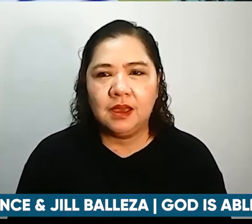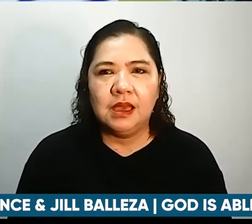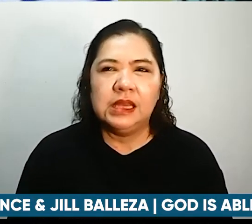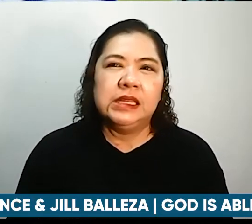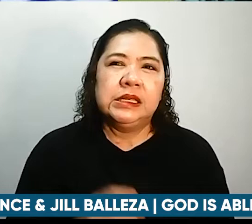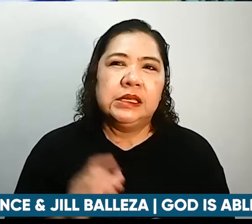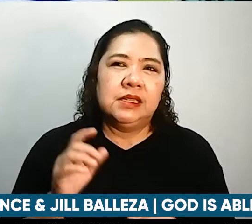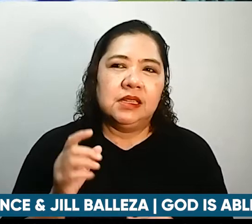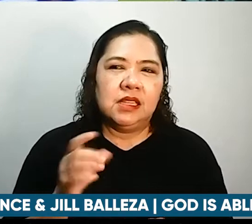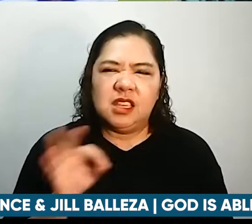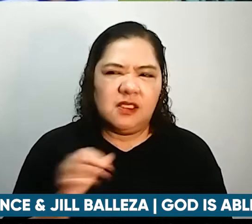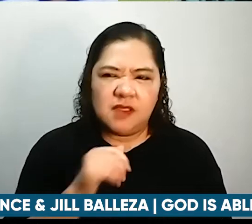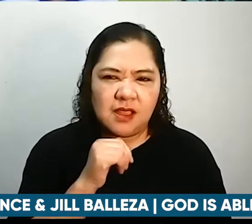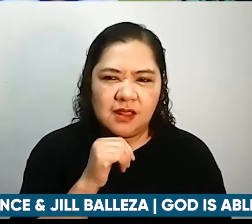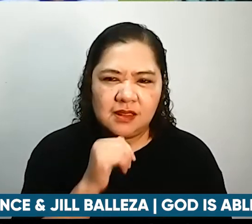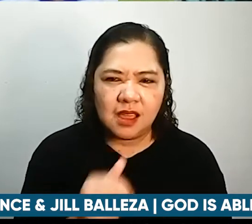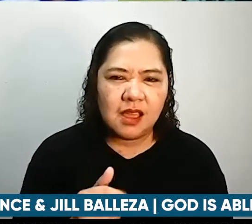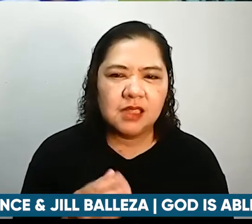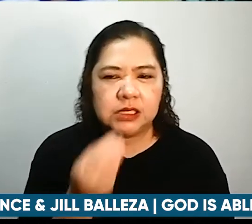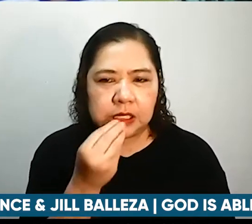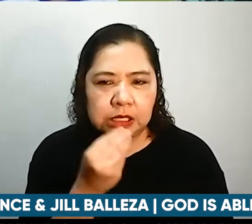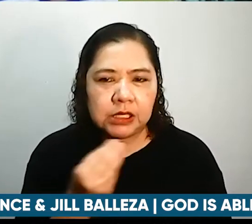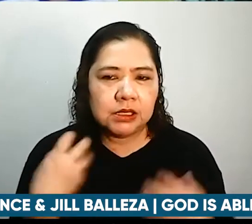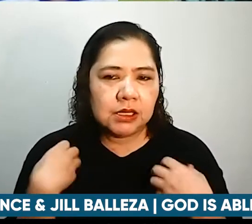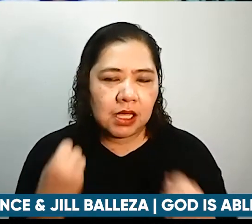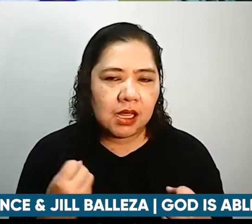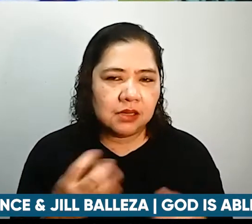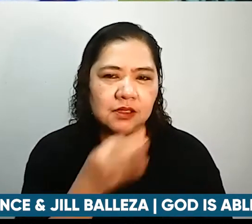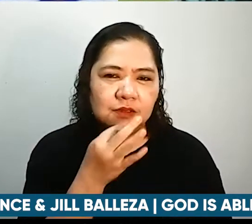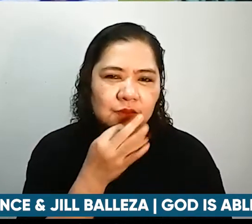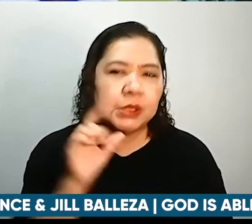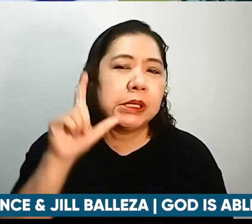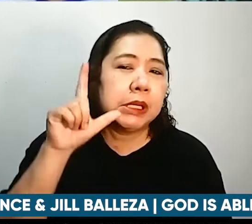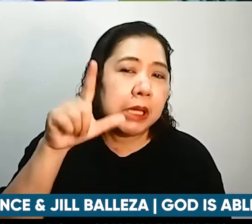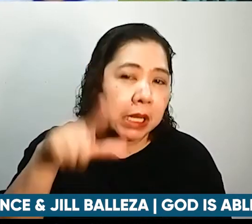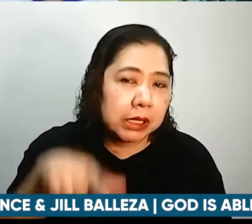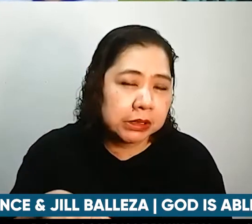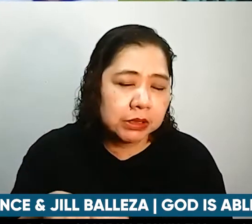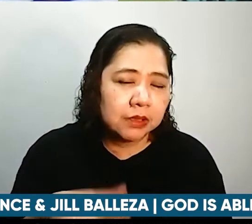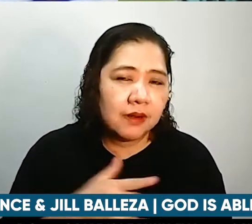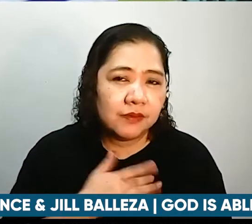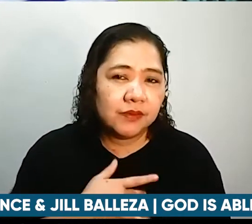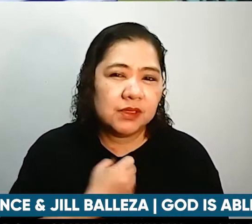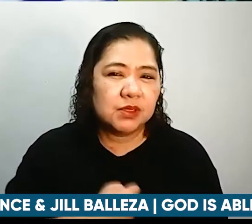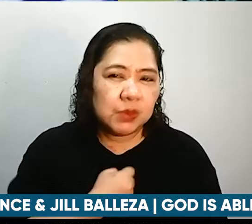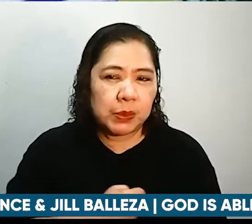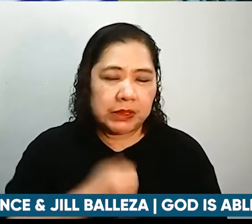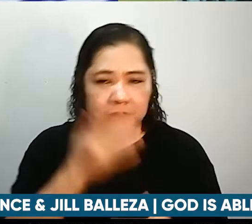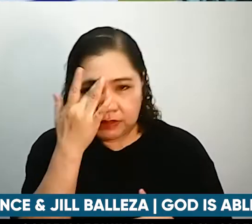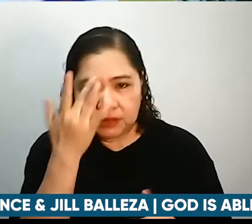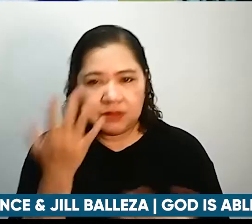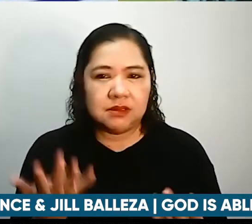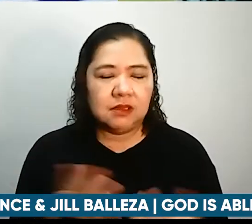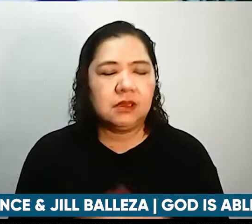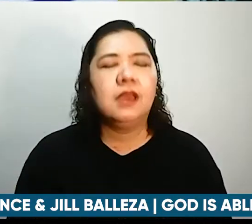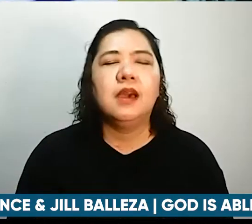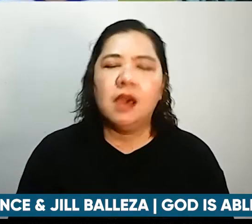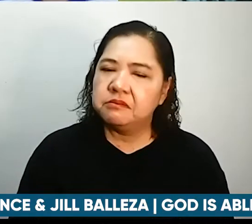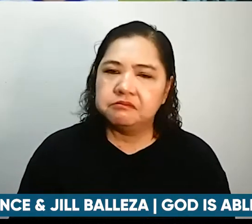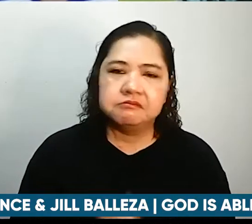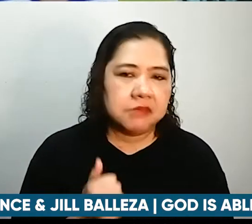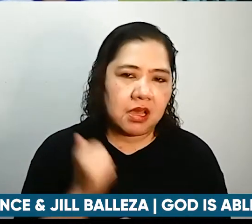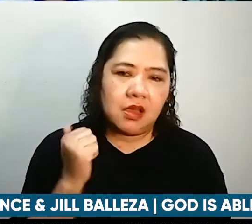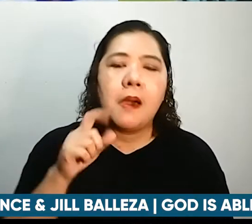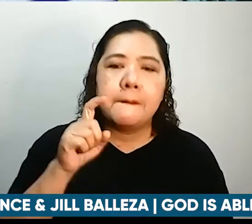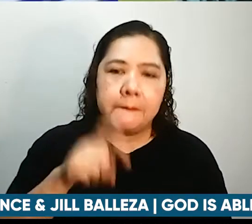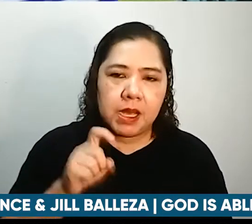Ayon natin nun. So ngayon pa lang pinatry namin na i-lead siya into that lifestyle na hindi na niya